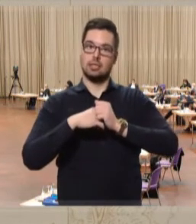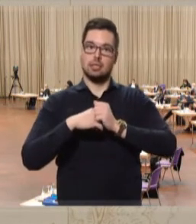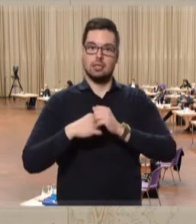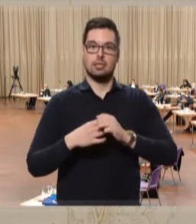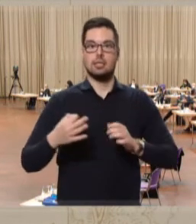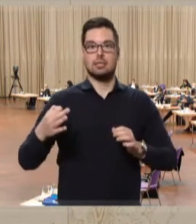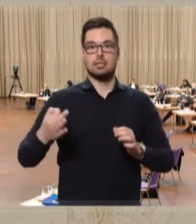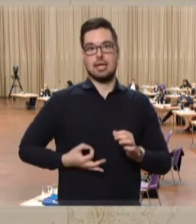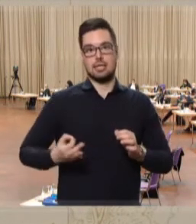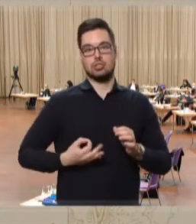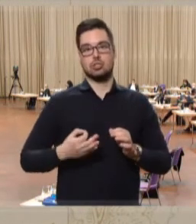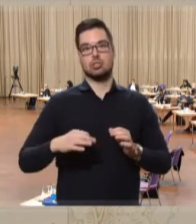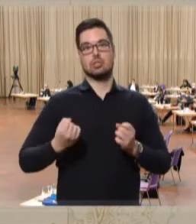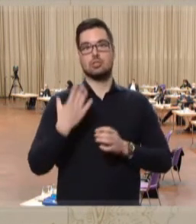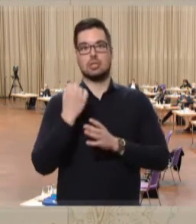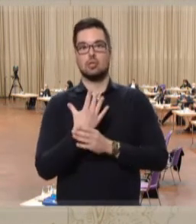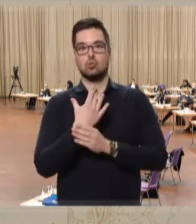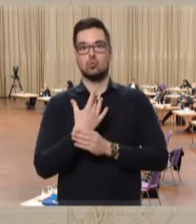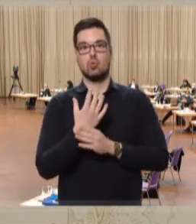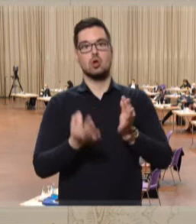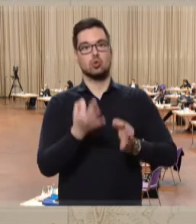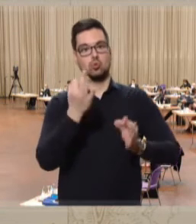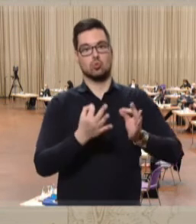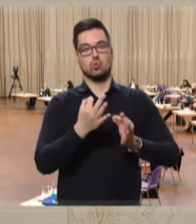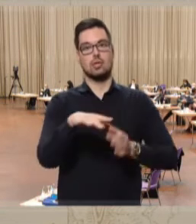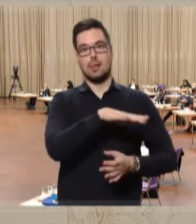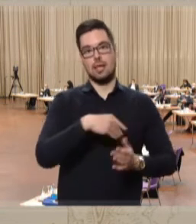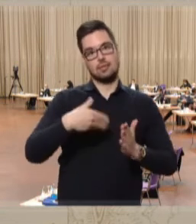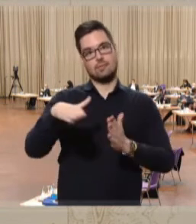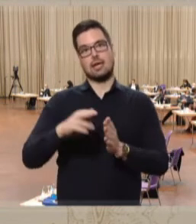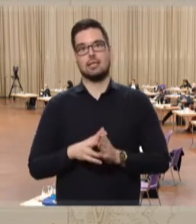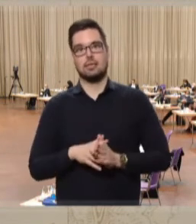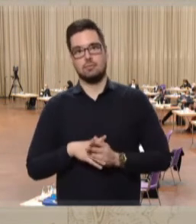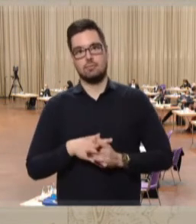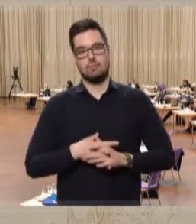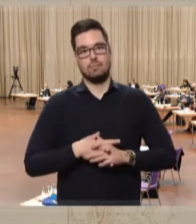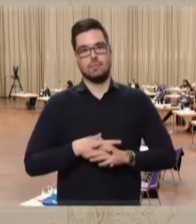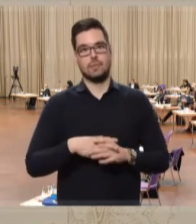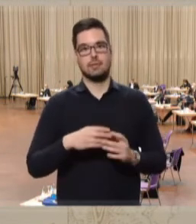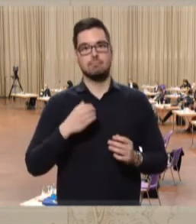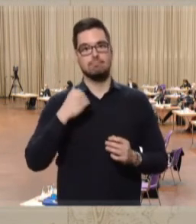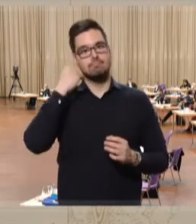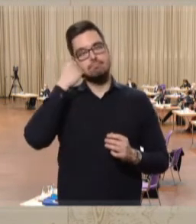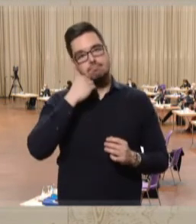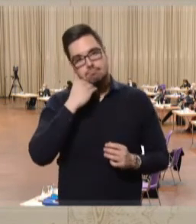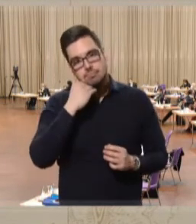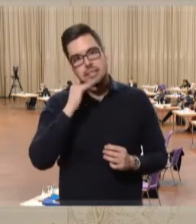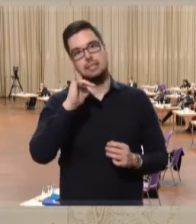Naturschutzgrünlandes weiter fortgeführt werden. Ich bitte um Ihre Zustimmung.